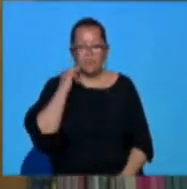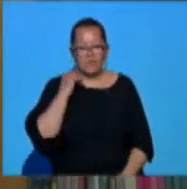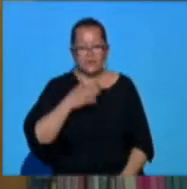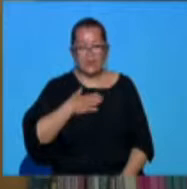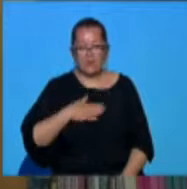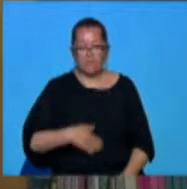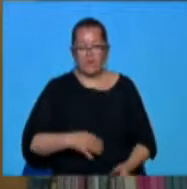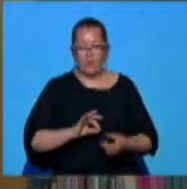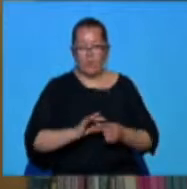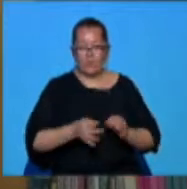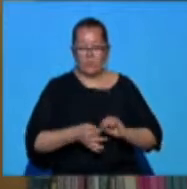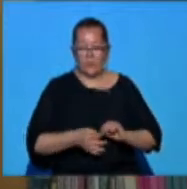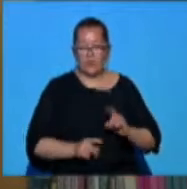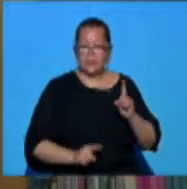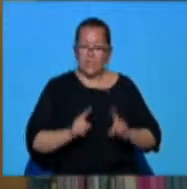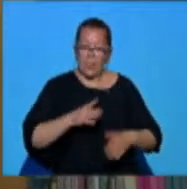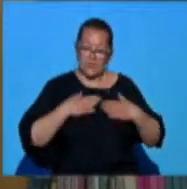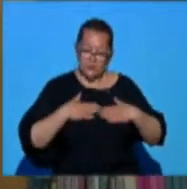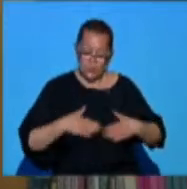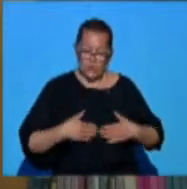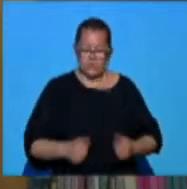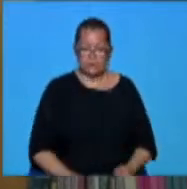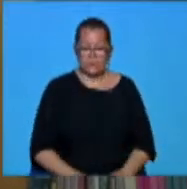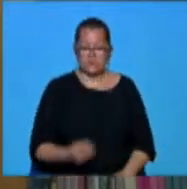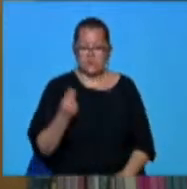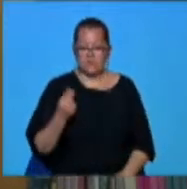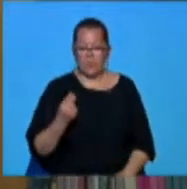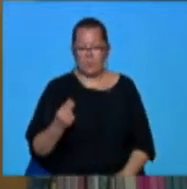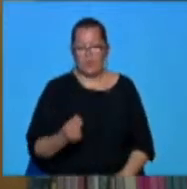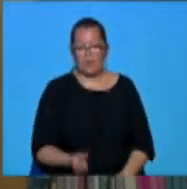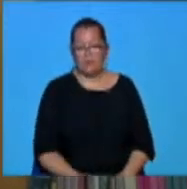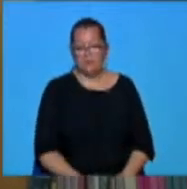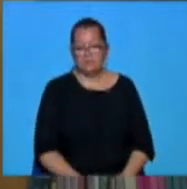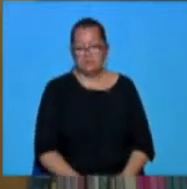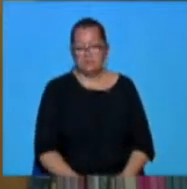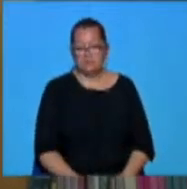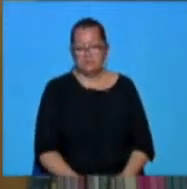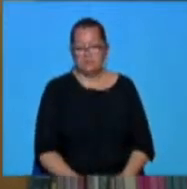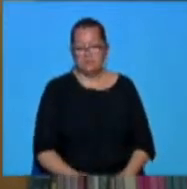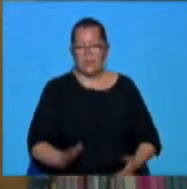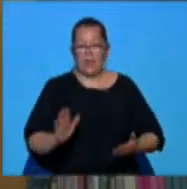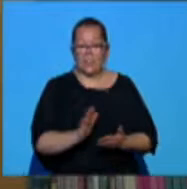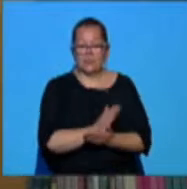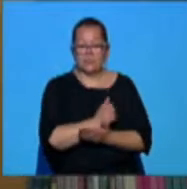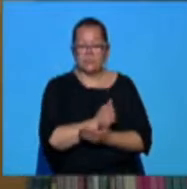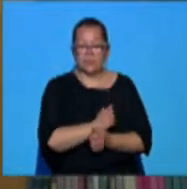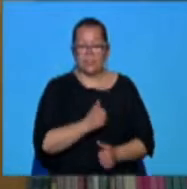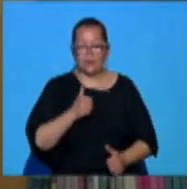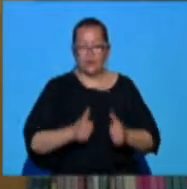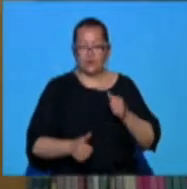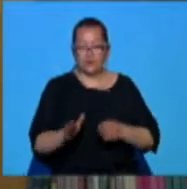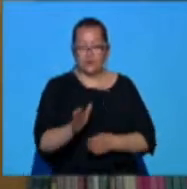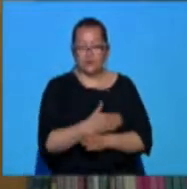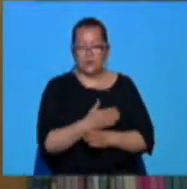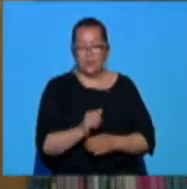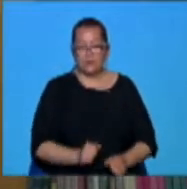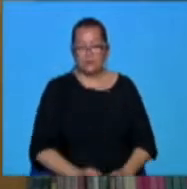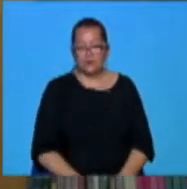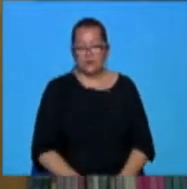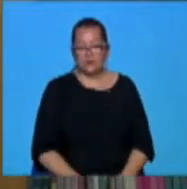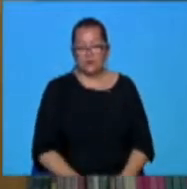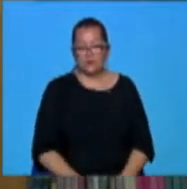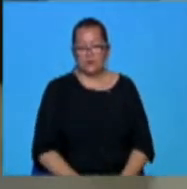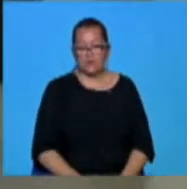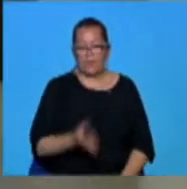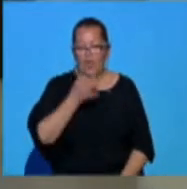olimpiada. Și până la urmă am zis, dacă își dorește, înseamnă că o să fie ceva bun. Și, drept dovadă, s-a calificat la națională, a luat acolo un premiu și,